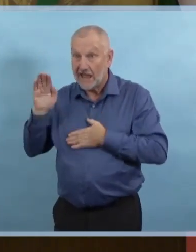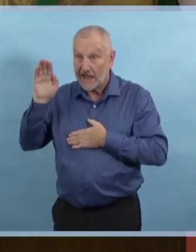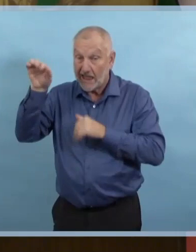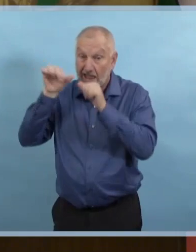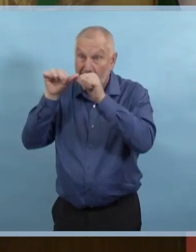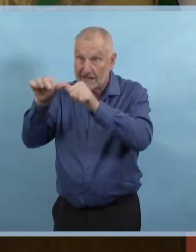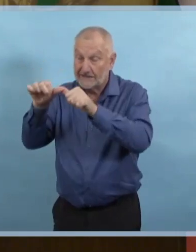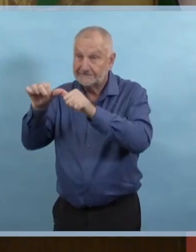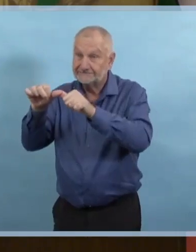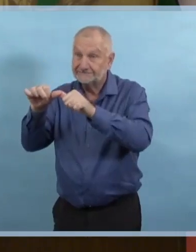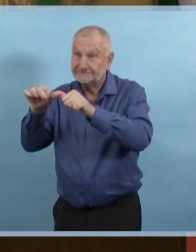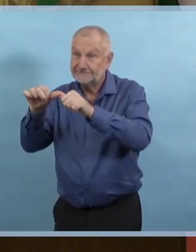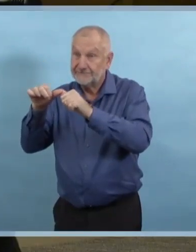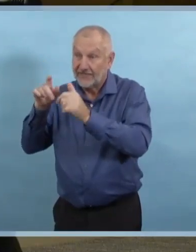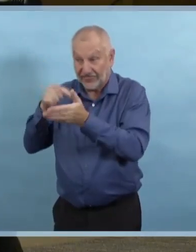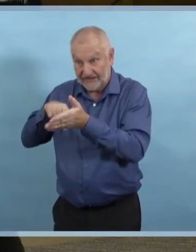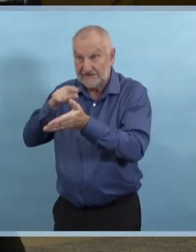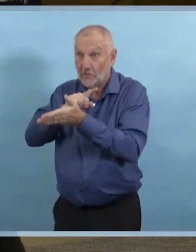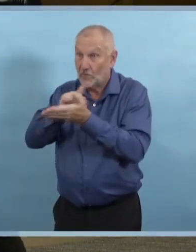Du Free Press, Daniel.